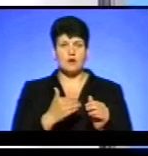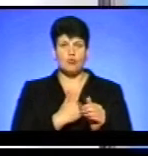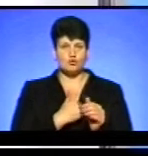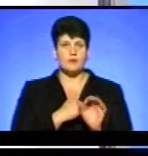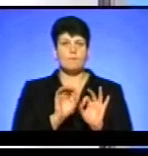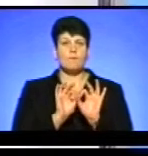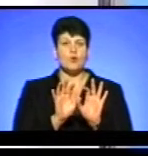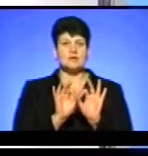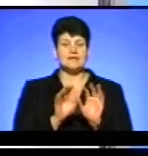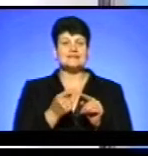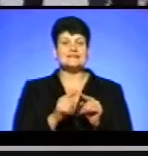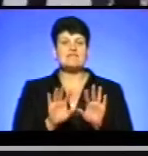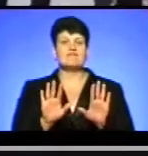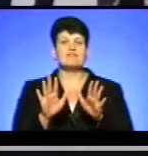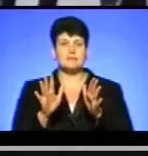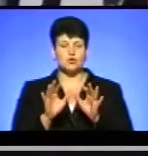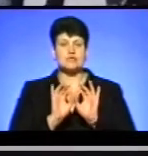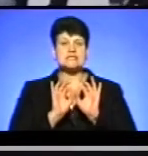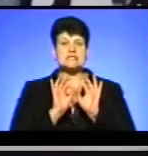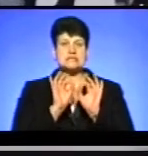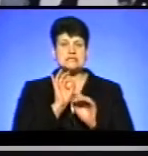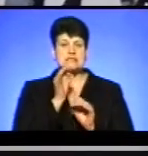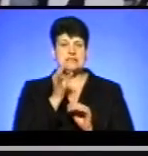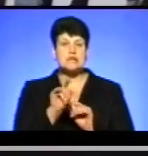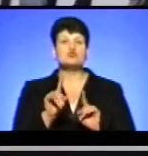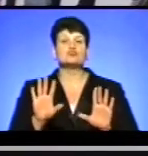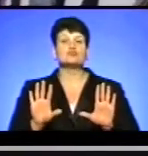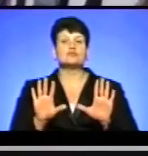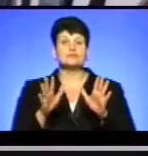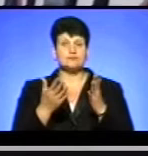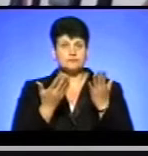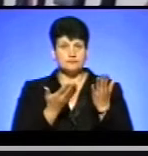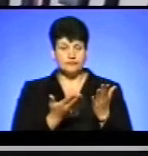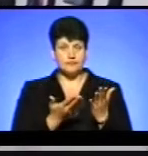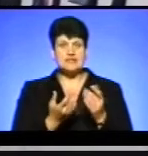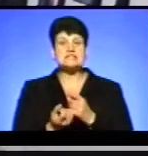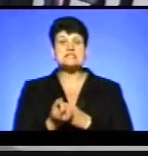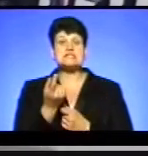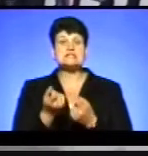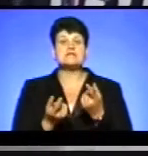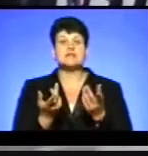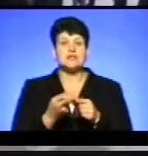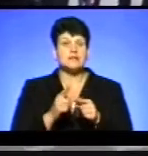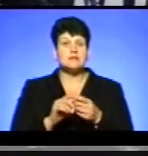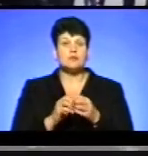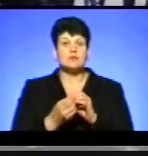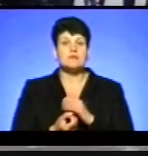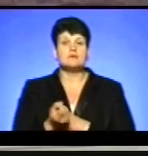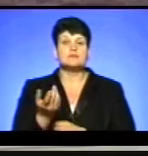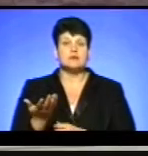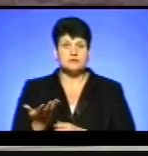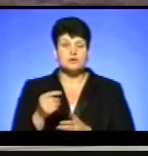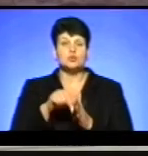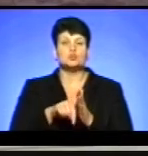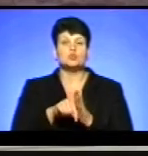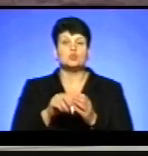прокоментували цей випадок і сказали, чому так відбувається, звідки ростуть ноги у цій проблемі, в чому суть